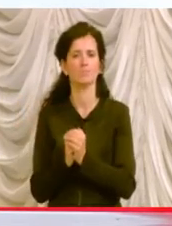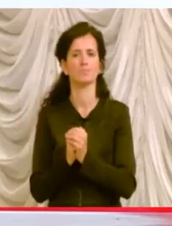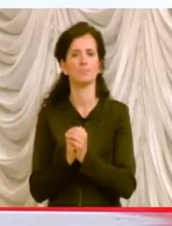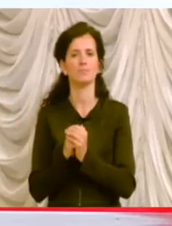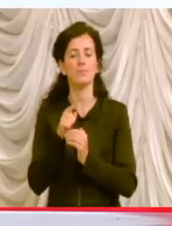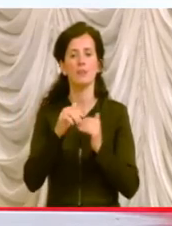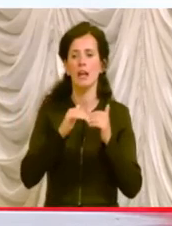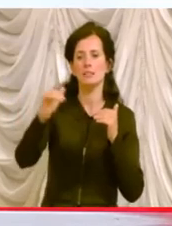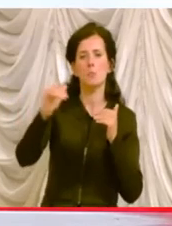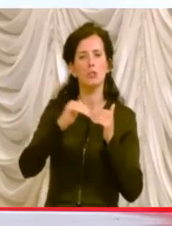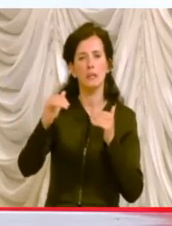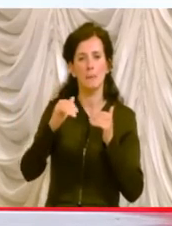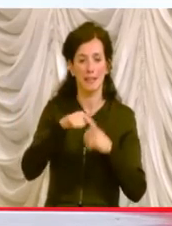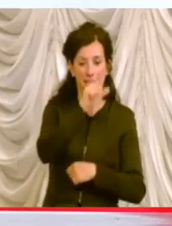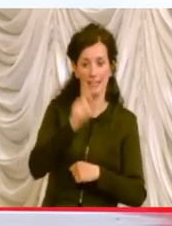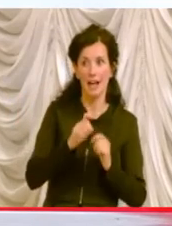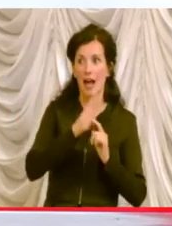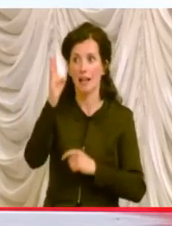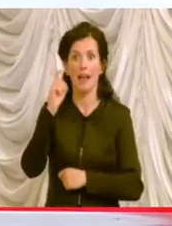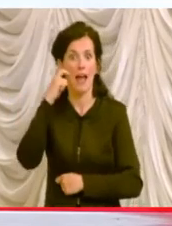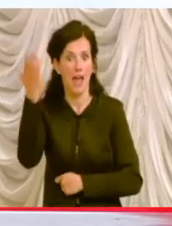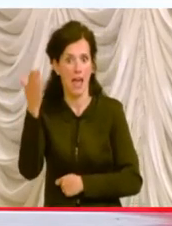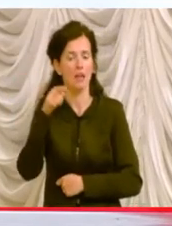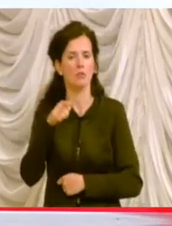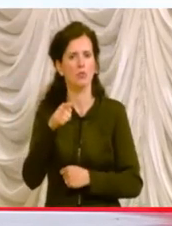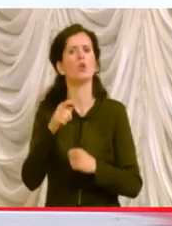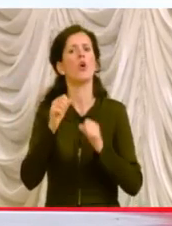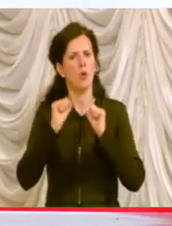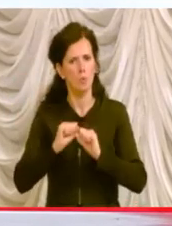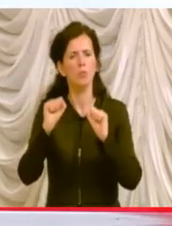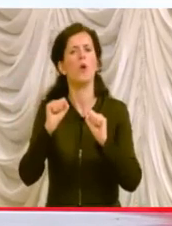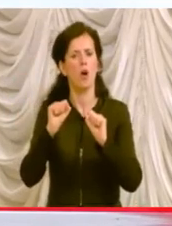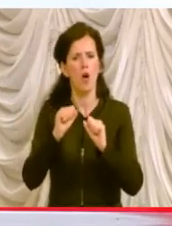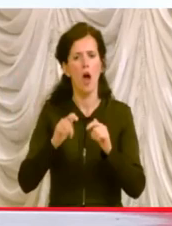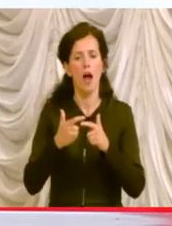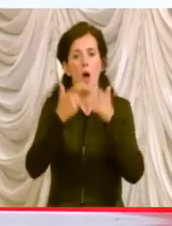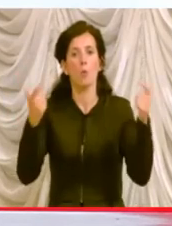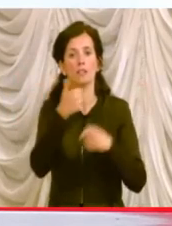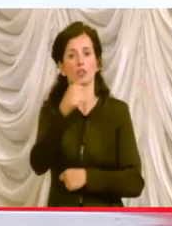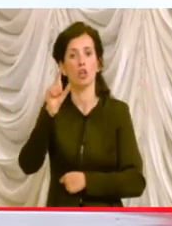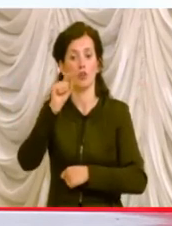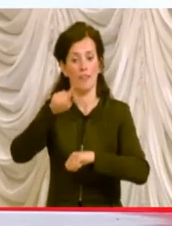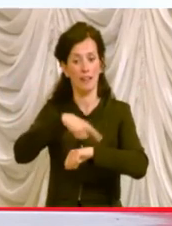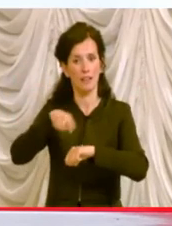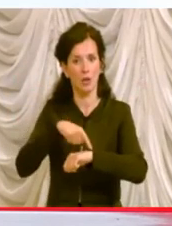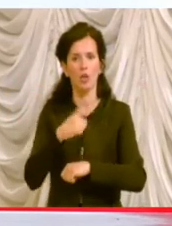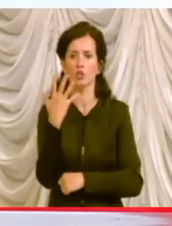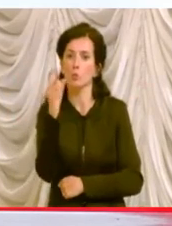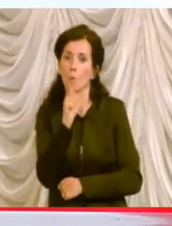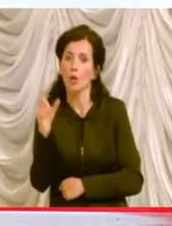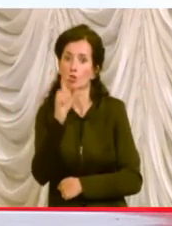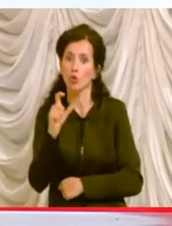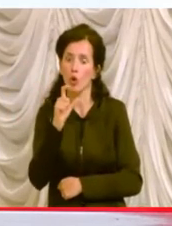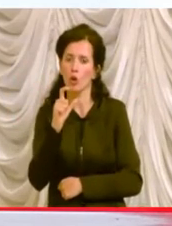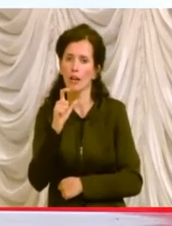da e per l'estero è aumentato a 120 ore, quindi 5 giorni, il periodo massimo di permanenza